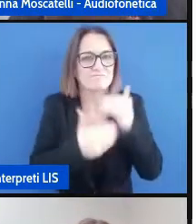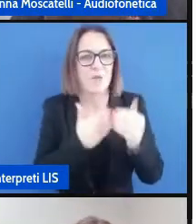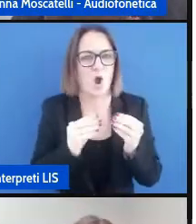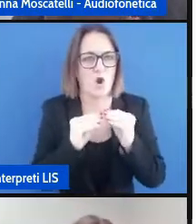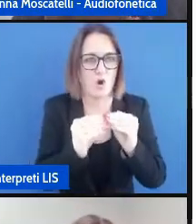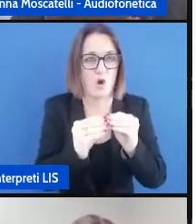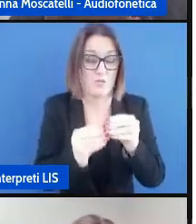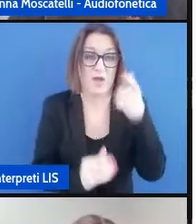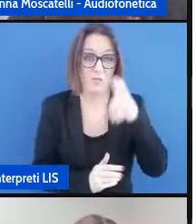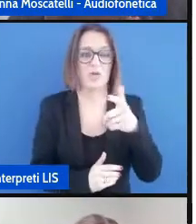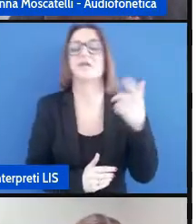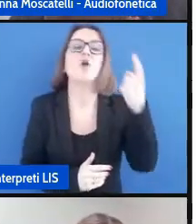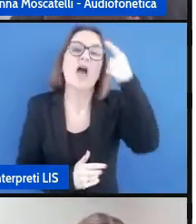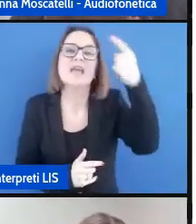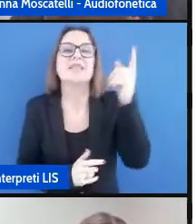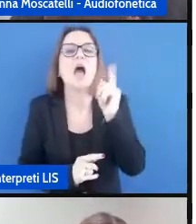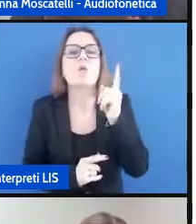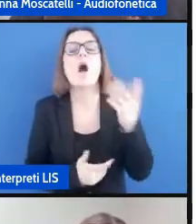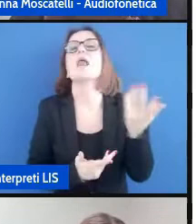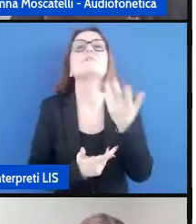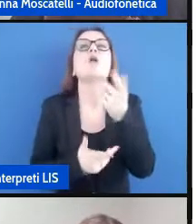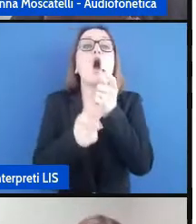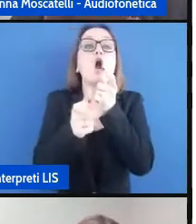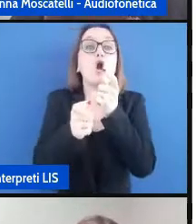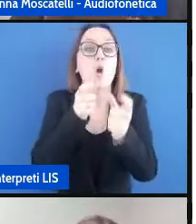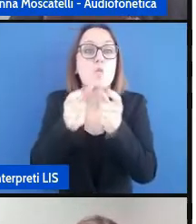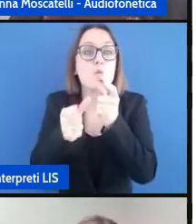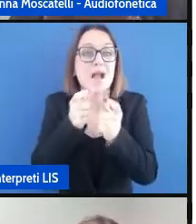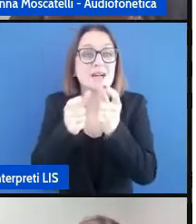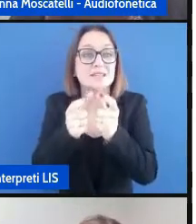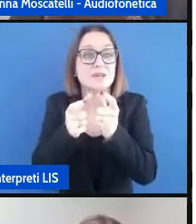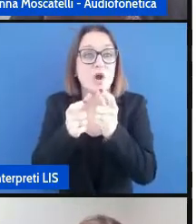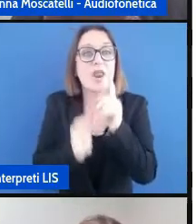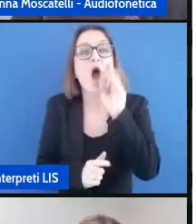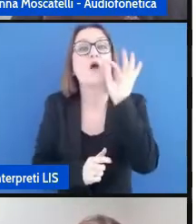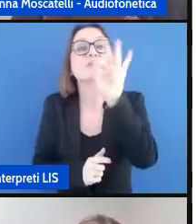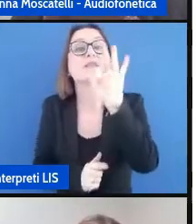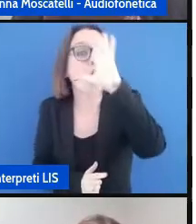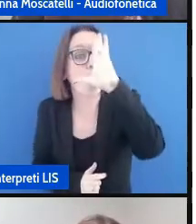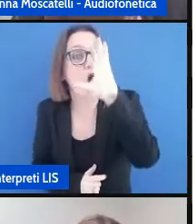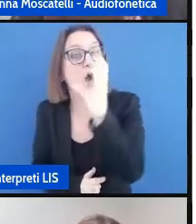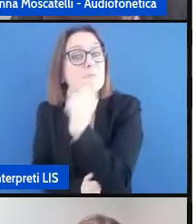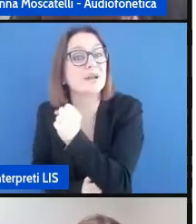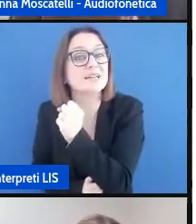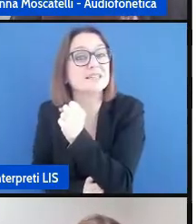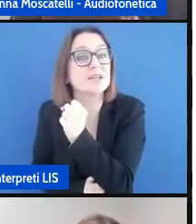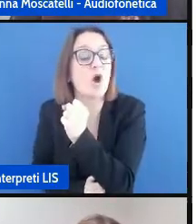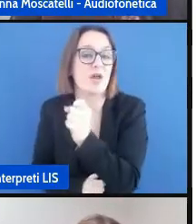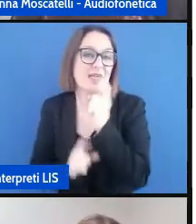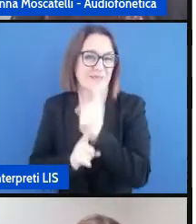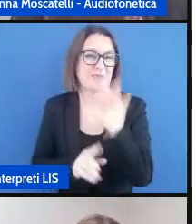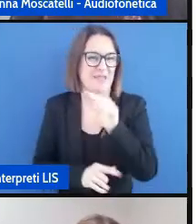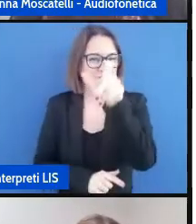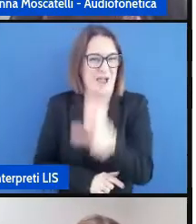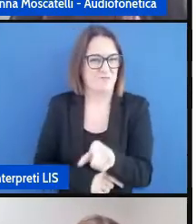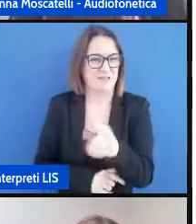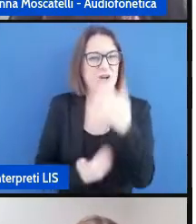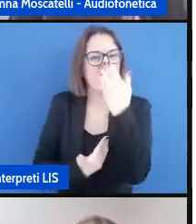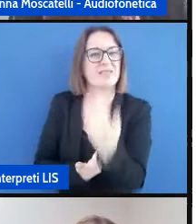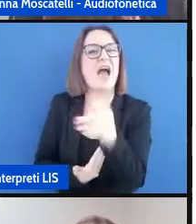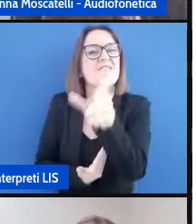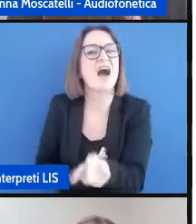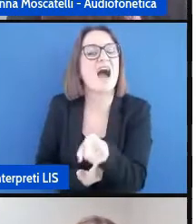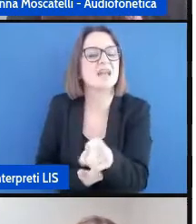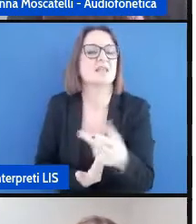di comunicazione e di comprensione ovviamente in base al bambino che noi abbiamo possiamo utilizzare